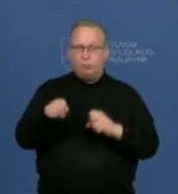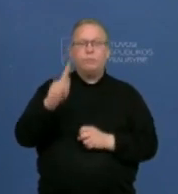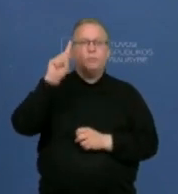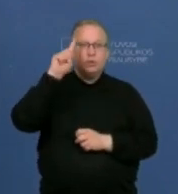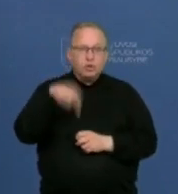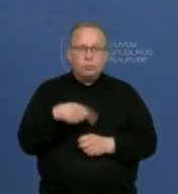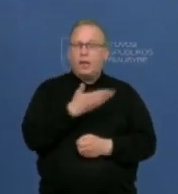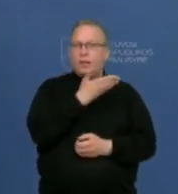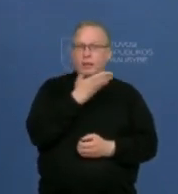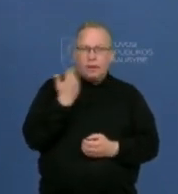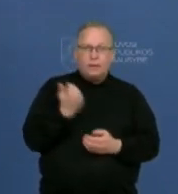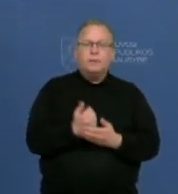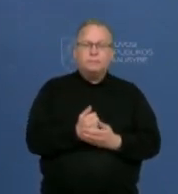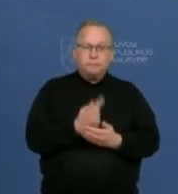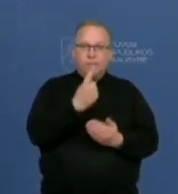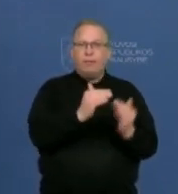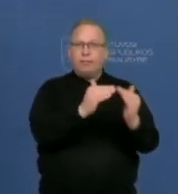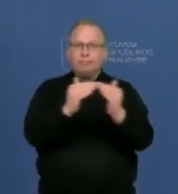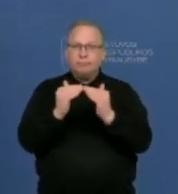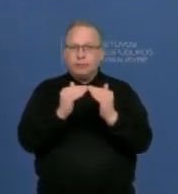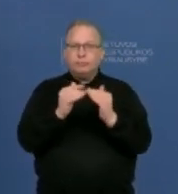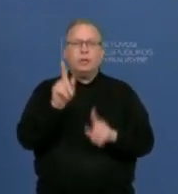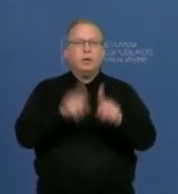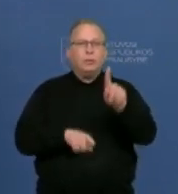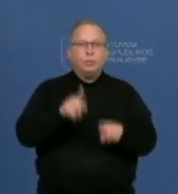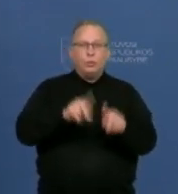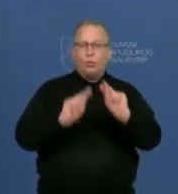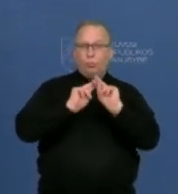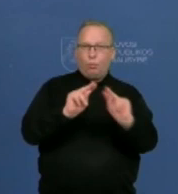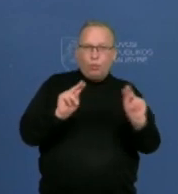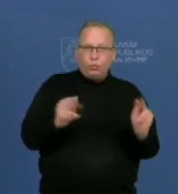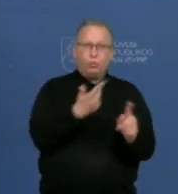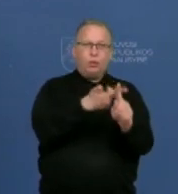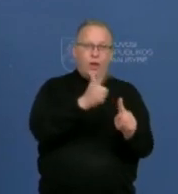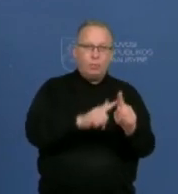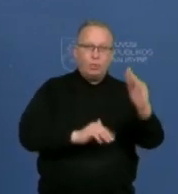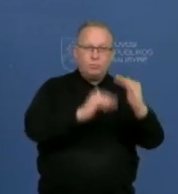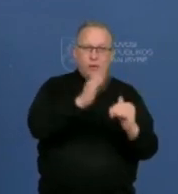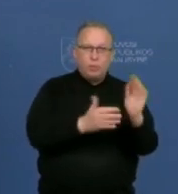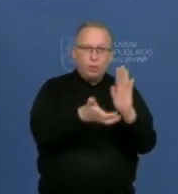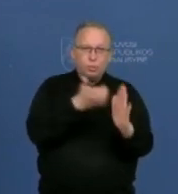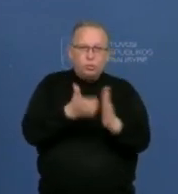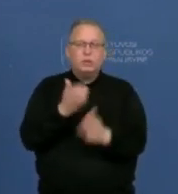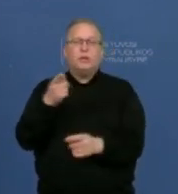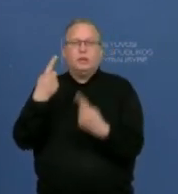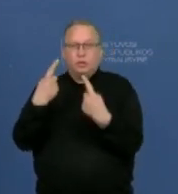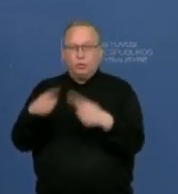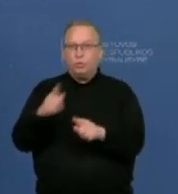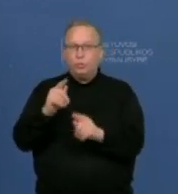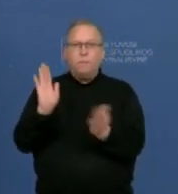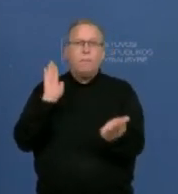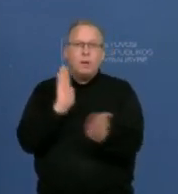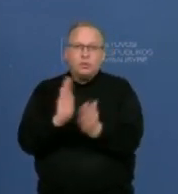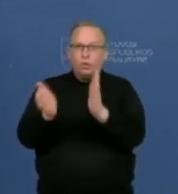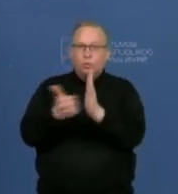nėra vienalytė sistema ir kai kurių mokytojų trūksto labiau, kai kurių mažiau, kai kurių net yra perteklius. Iki